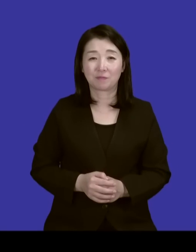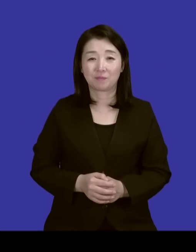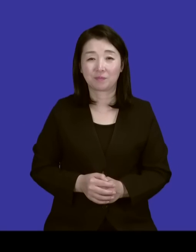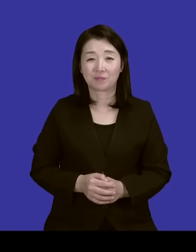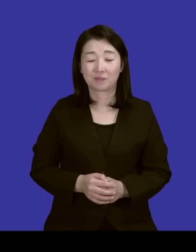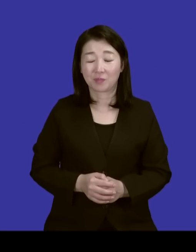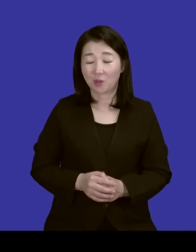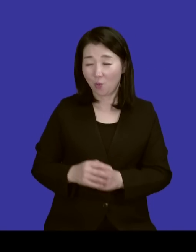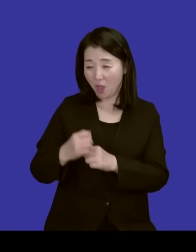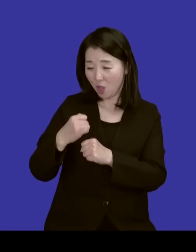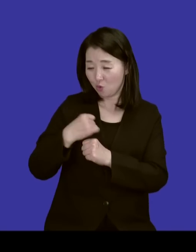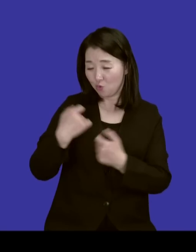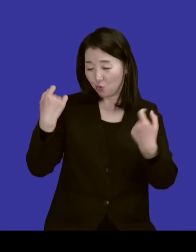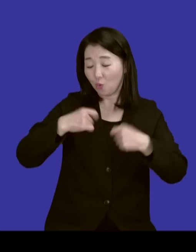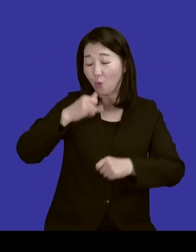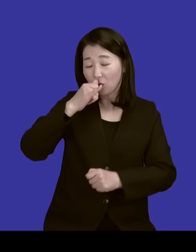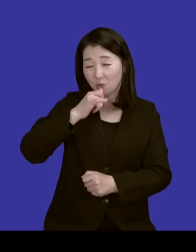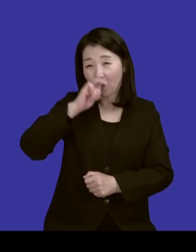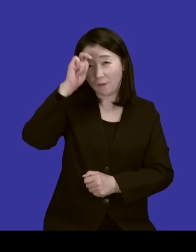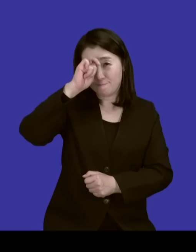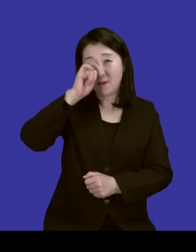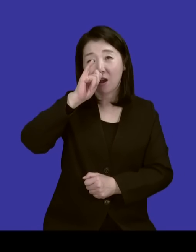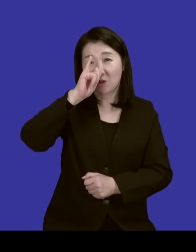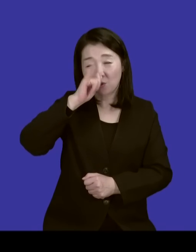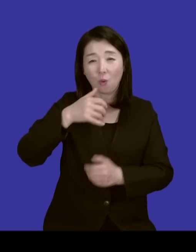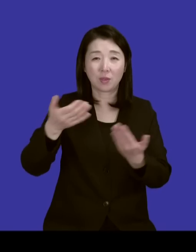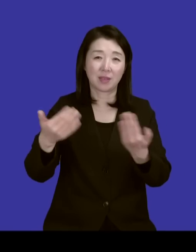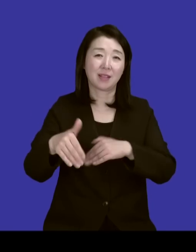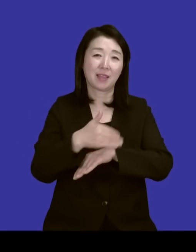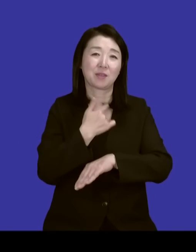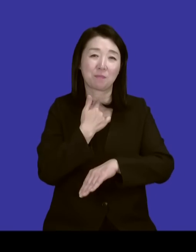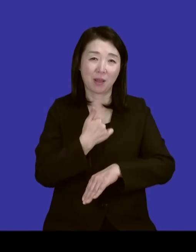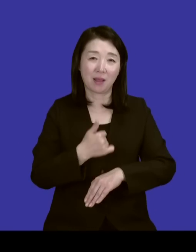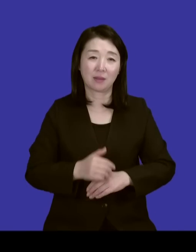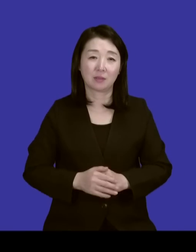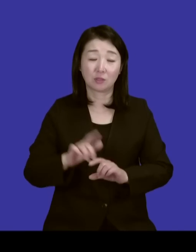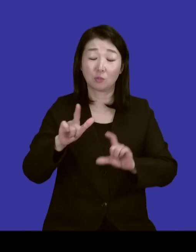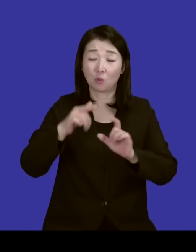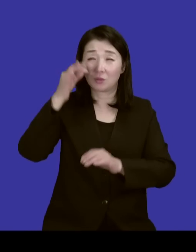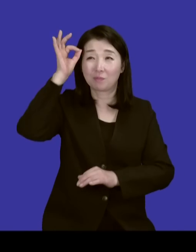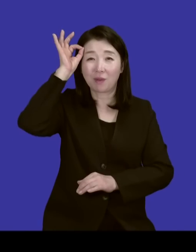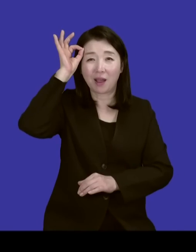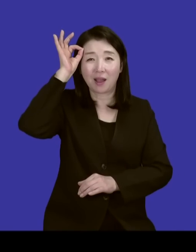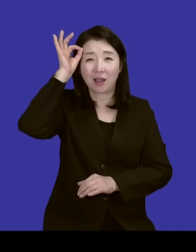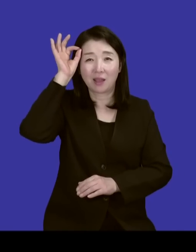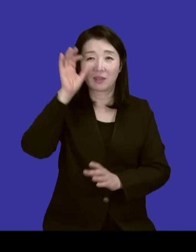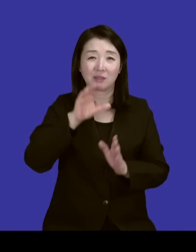다니시고 모자 하나 쓰고 그러고 일하러 다니셨거든요. 그 모습이 떠올리면서